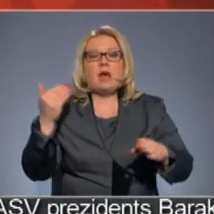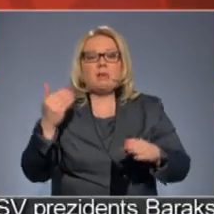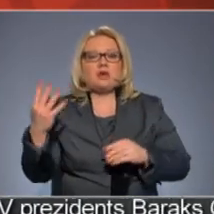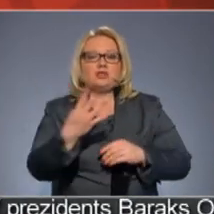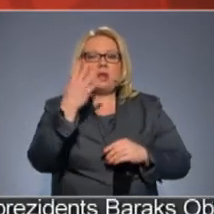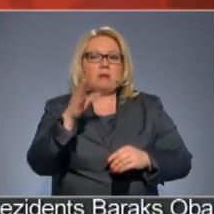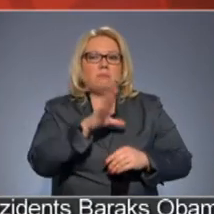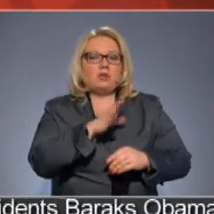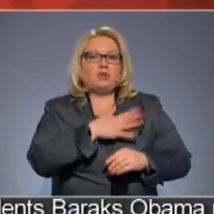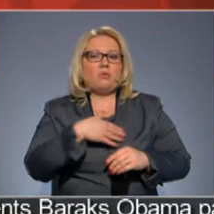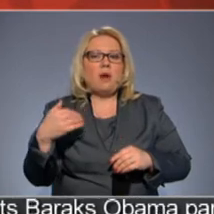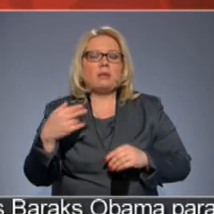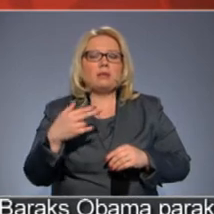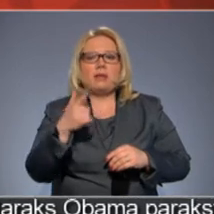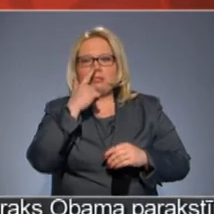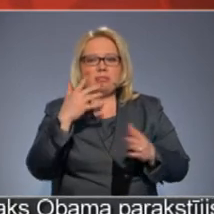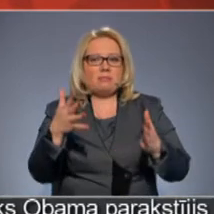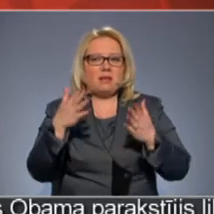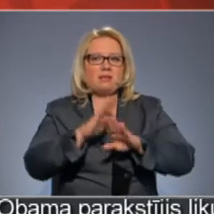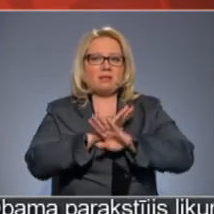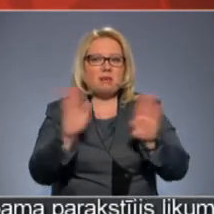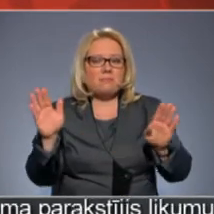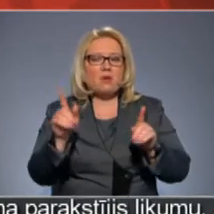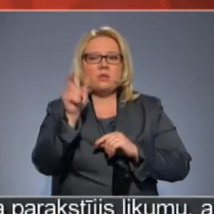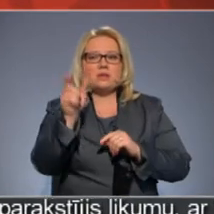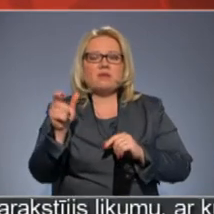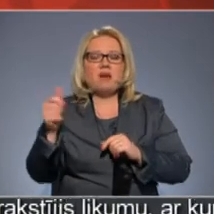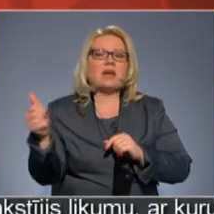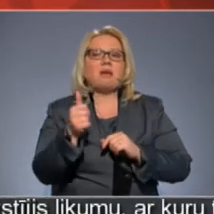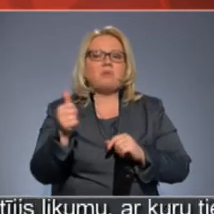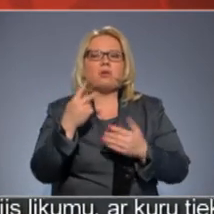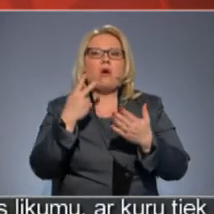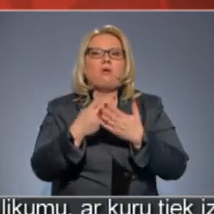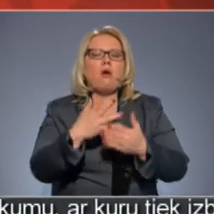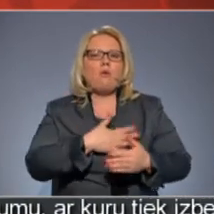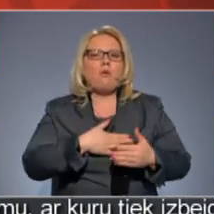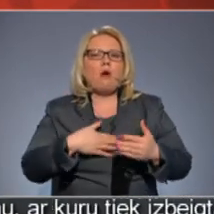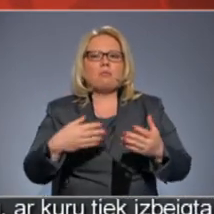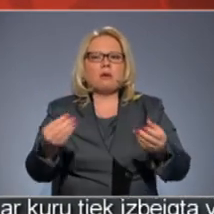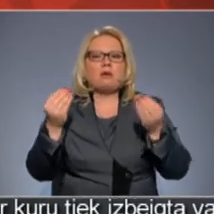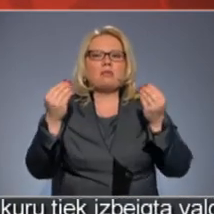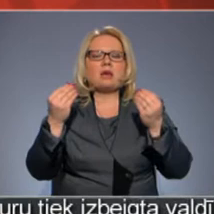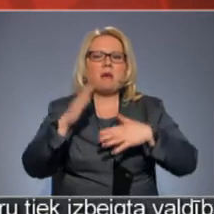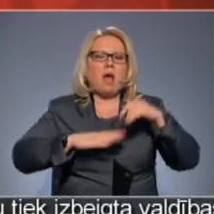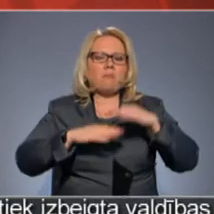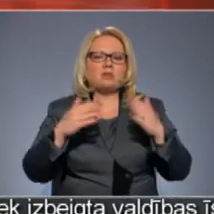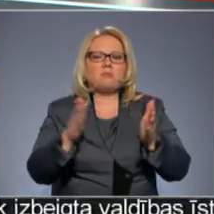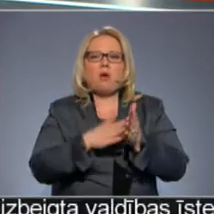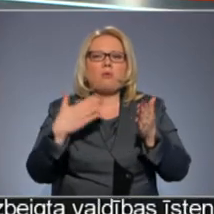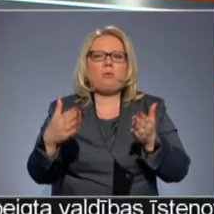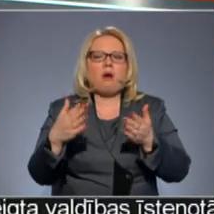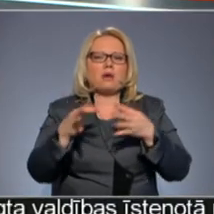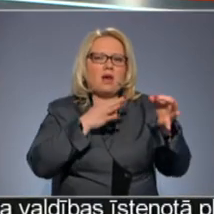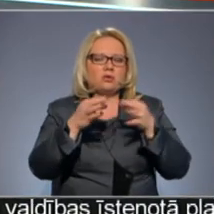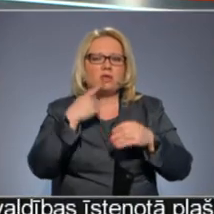četri gadi bijuši ļoti neizteiksmīgi, ka cilvēki tā īpaši vairs neuzskata, ka tas būtu kāds ļoti ietekmīgs amats, par ko būtu jādiskutē. Bet